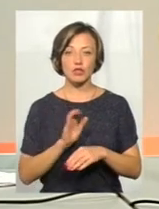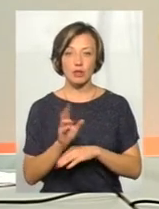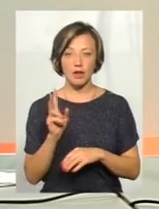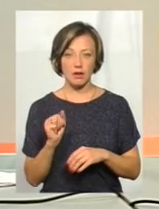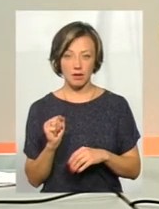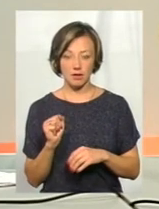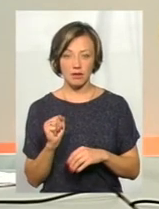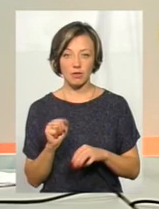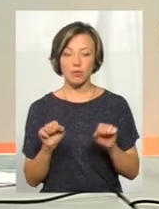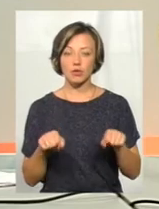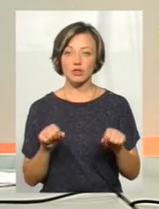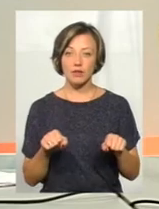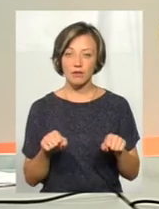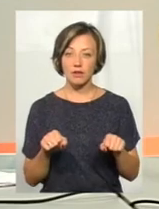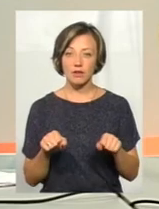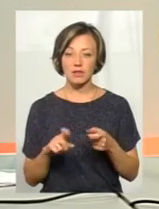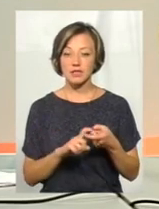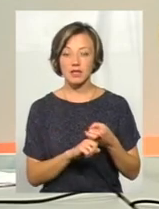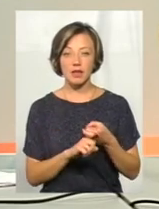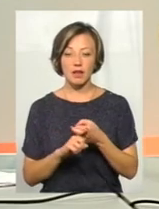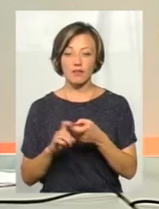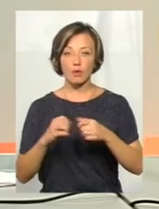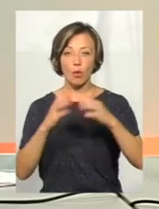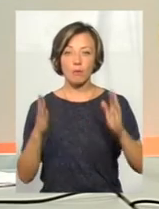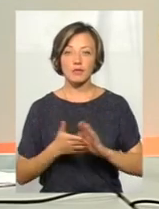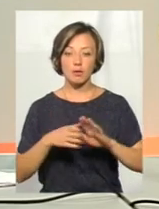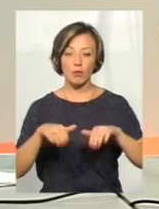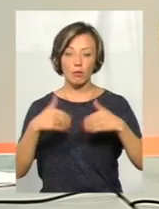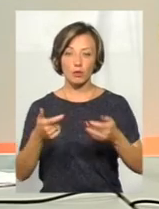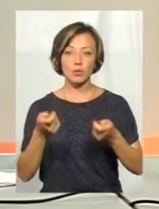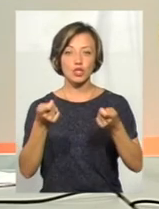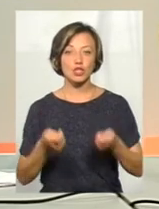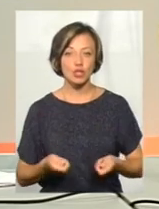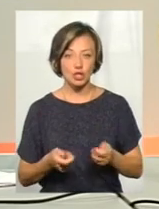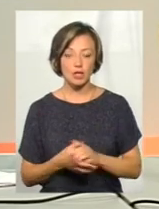можливо, він залежно від обсягів пропонує знижки,